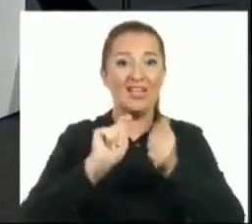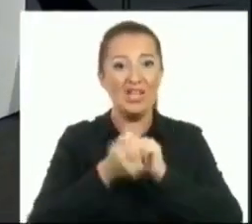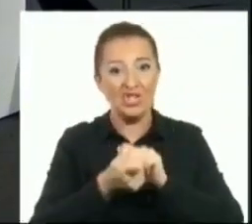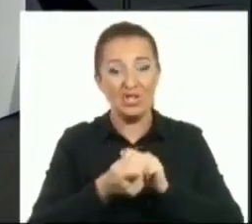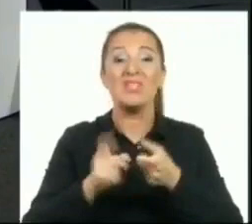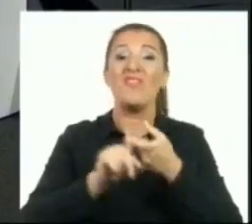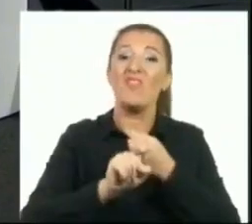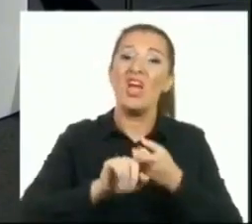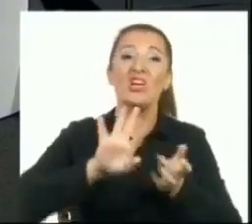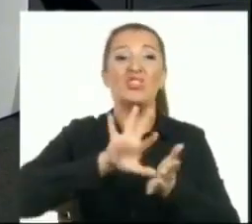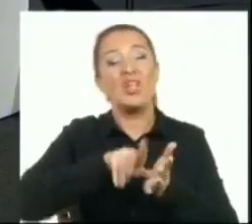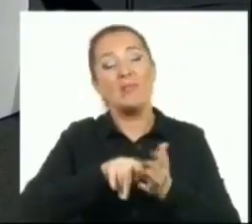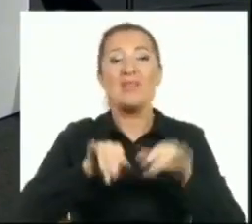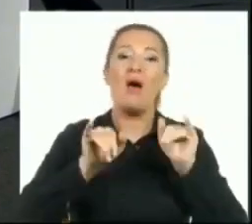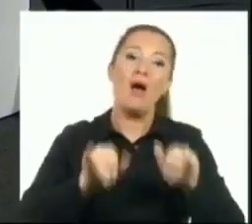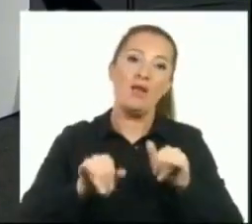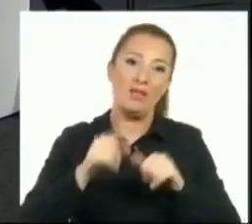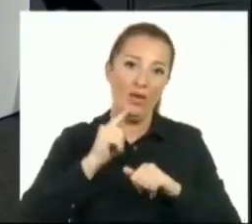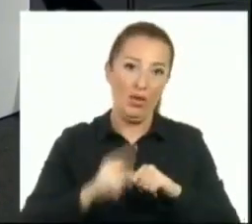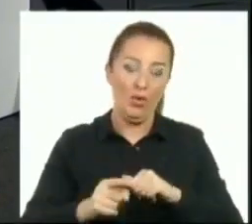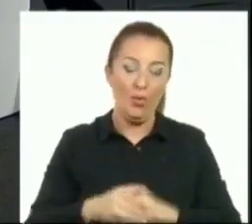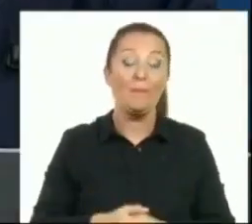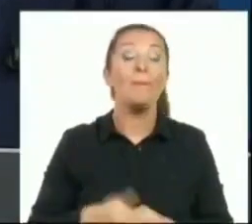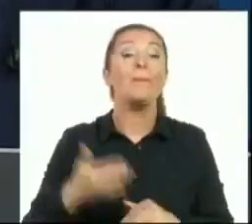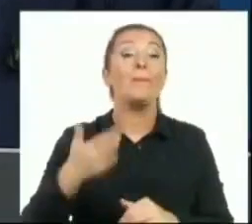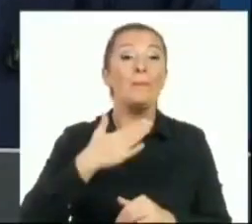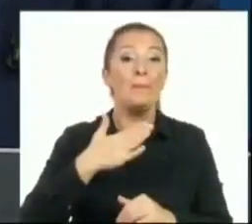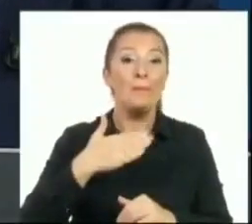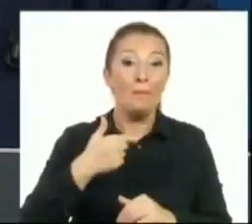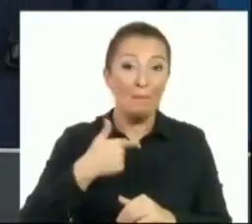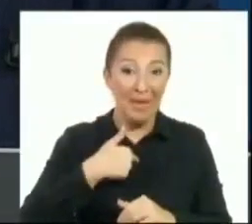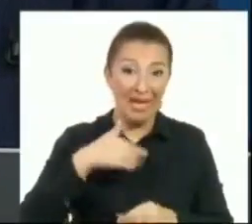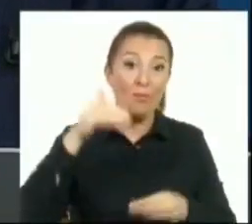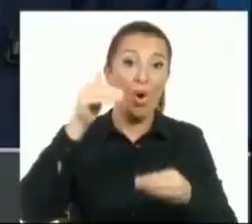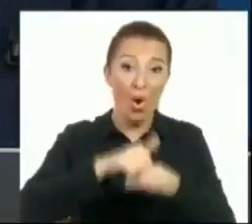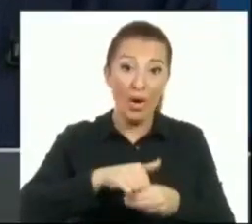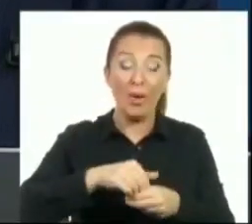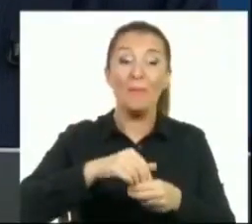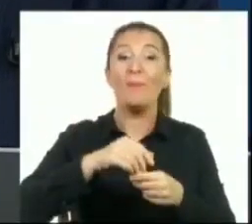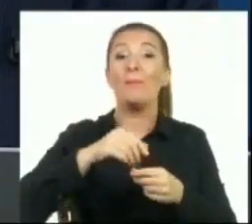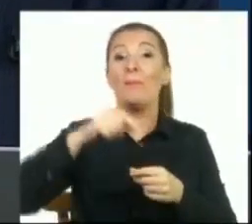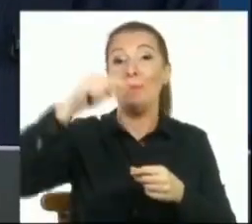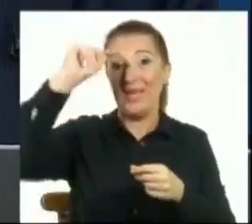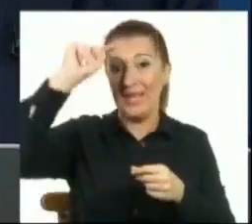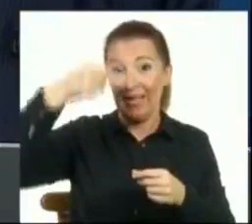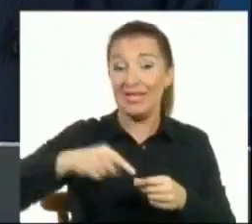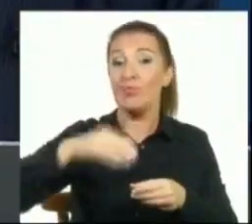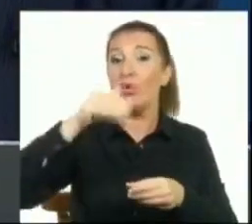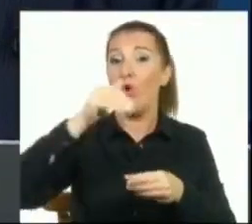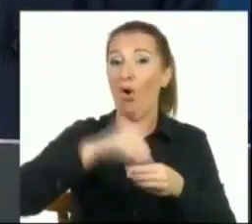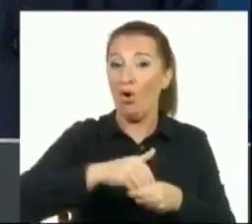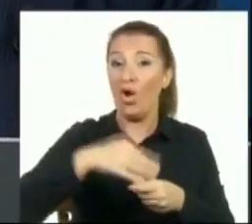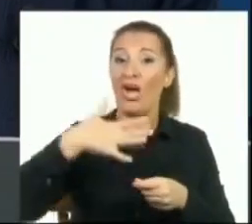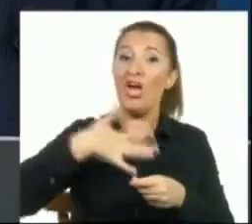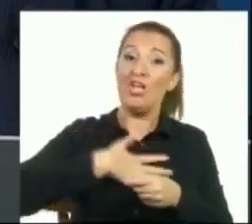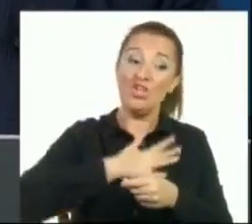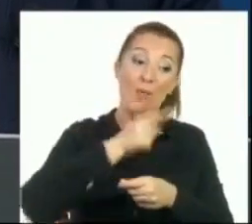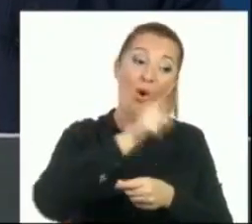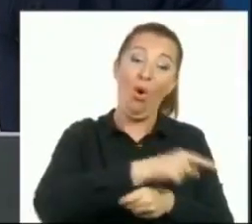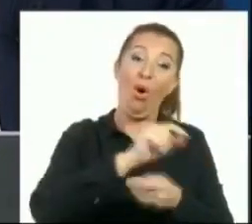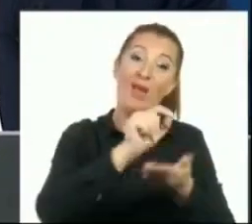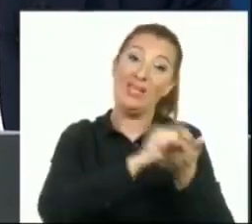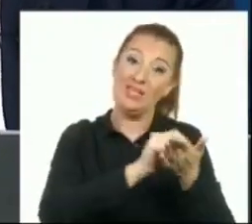çalınmasıyla aynı anlam taşınıyor. Benim oyum, Binali Yıldırım'ın oyu CHP adayına